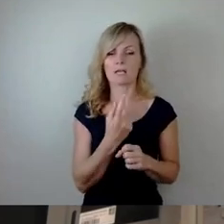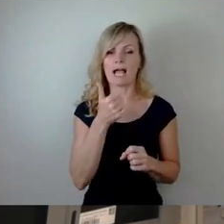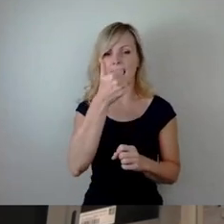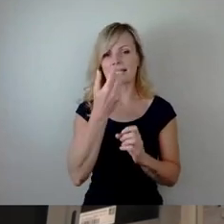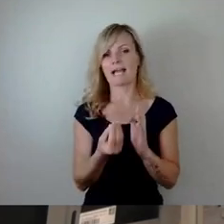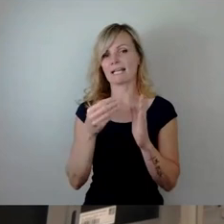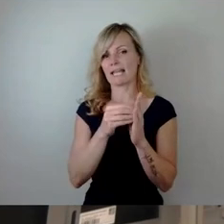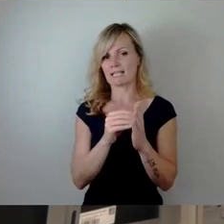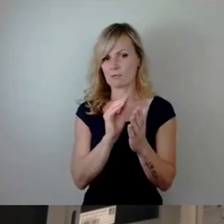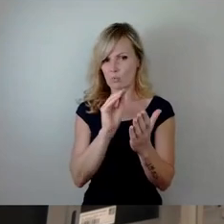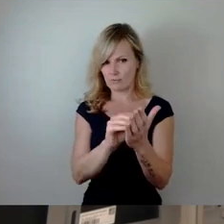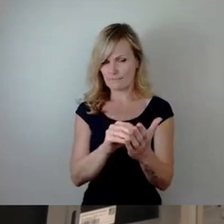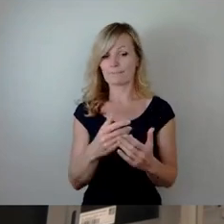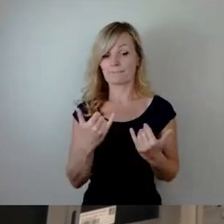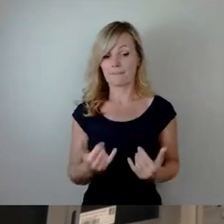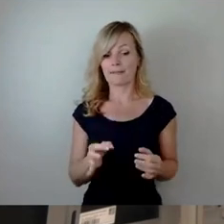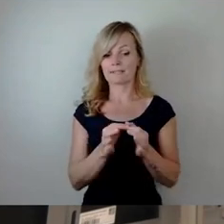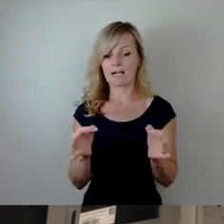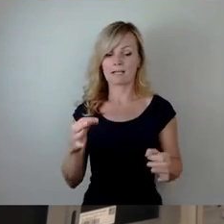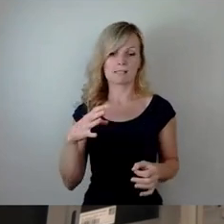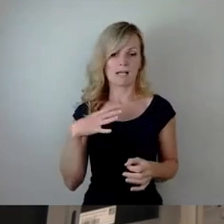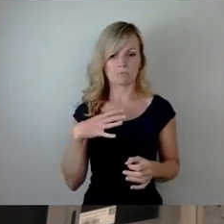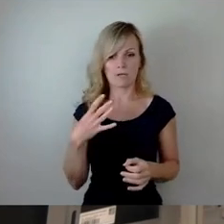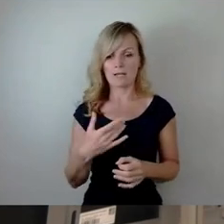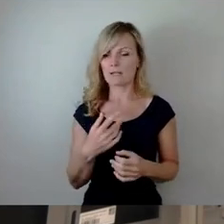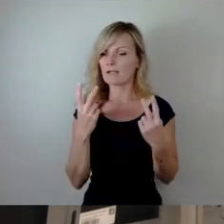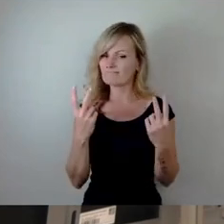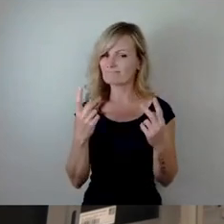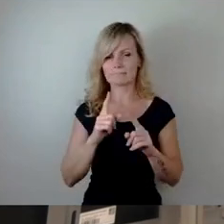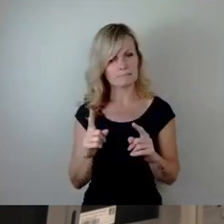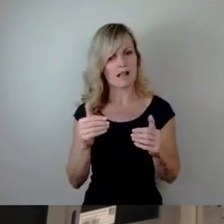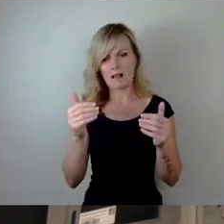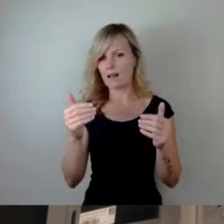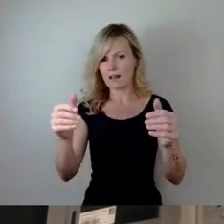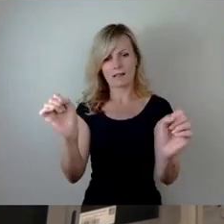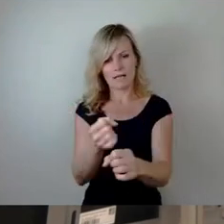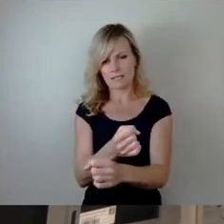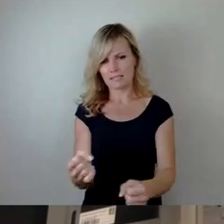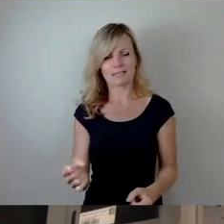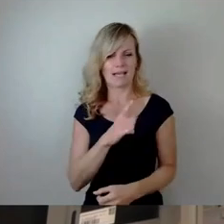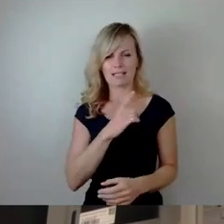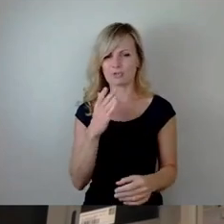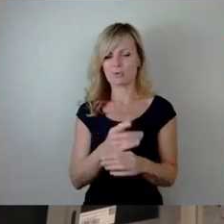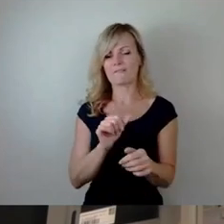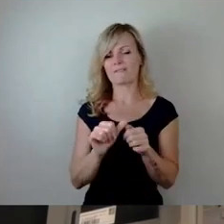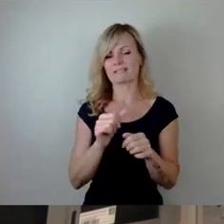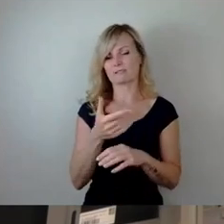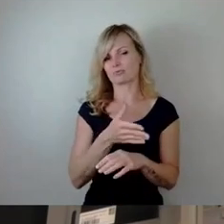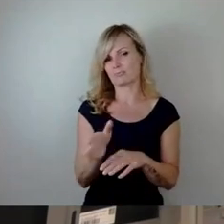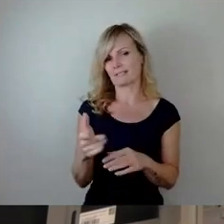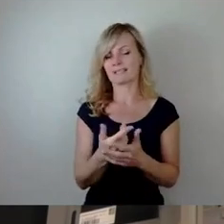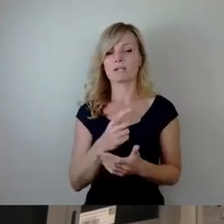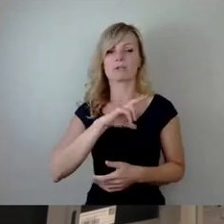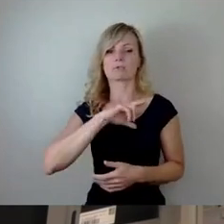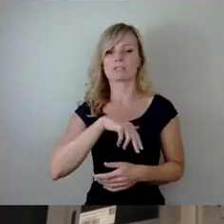ist nämlich tagesaktuell, wirklich, es duldet kein Aufschub. Es ist fast schon eins vor zwölf beim Sozialticket.